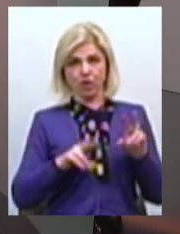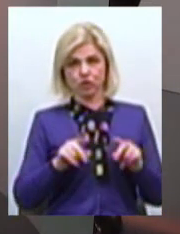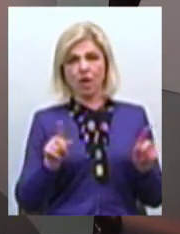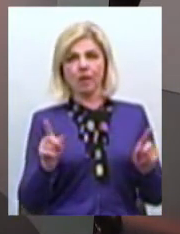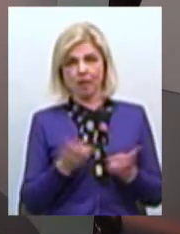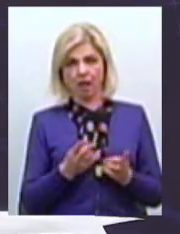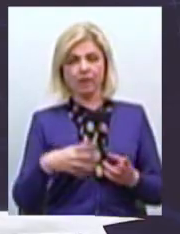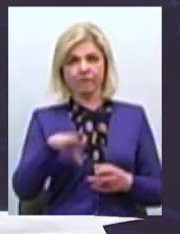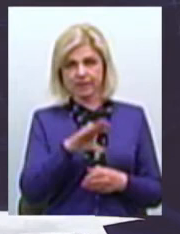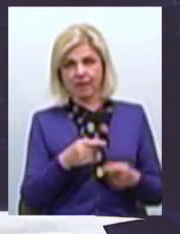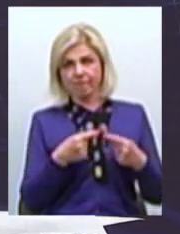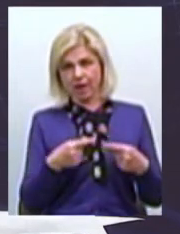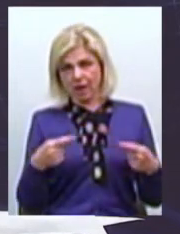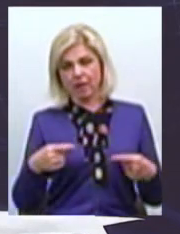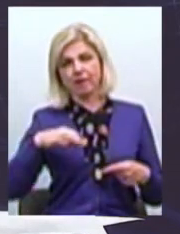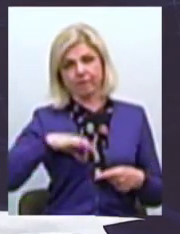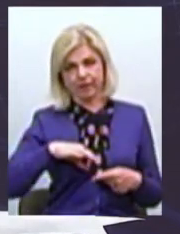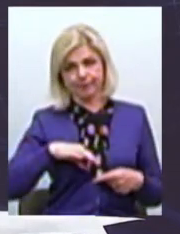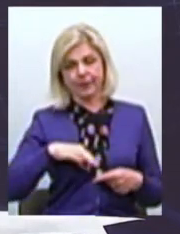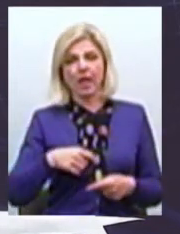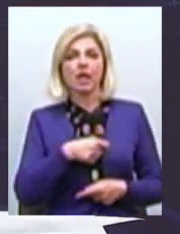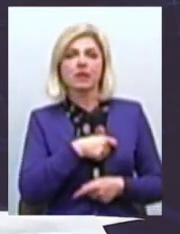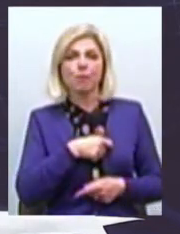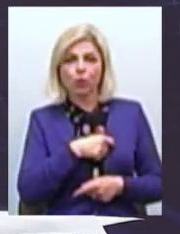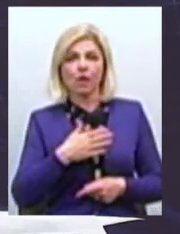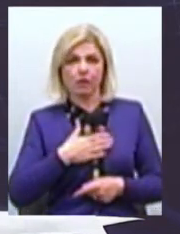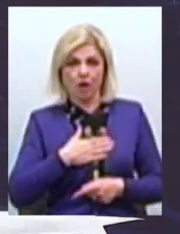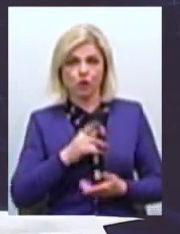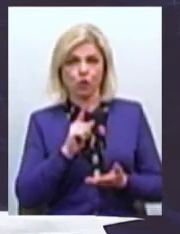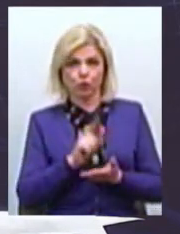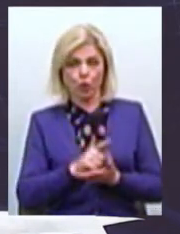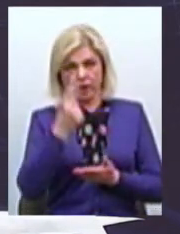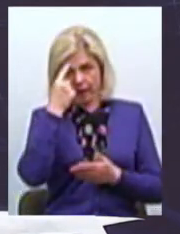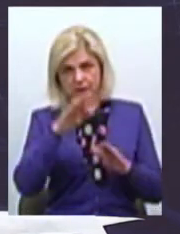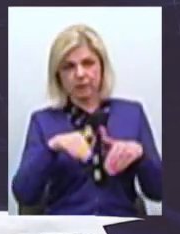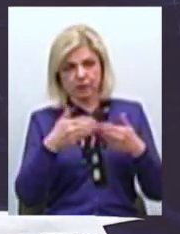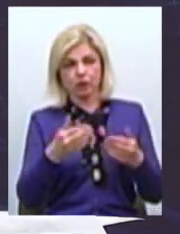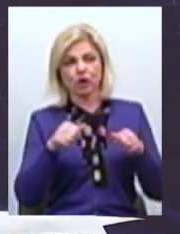використати Депутатська, наші депутати повинні ініціювати вирішення